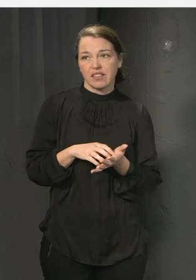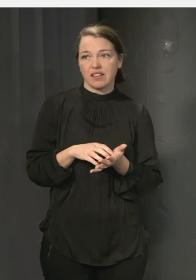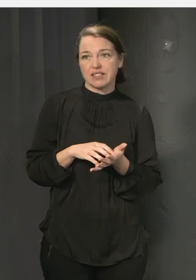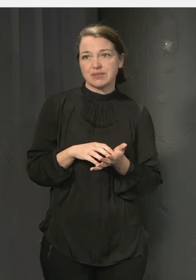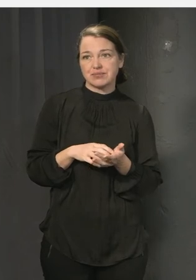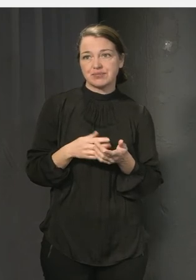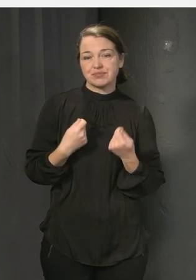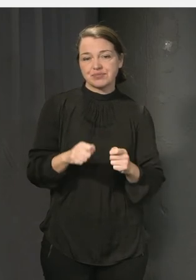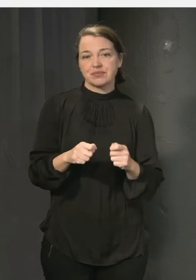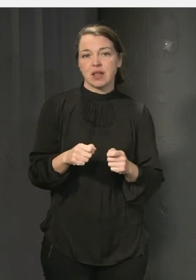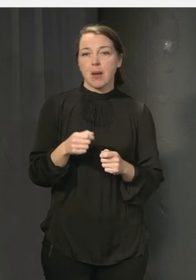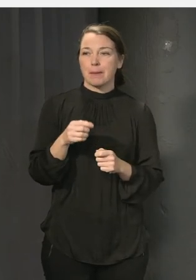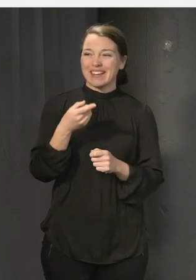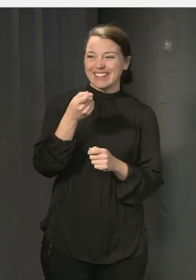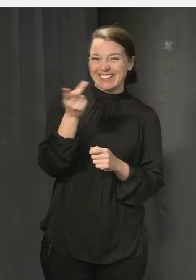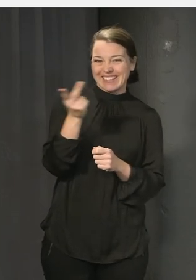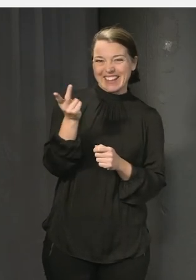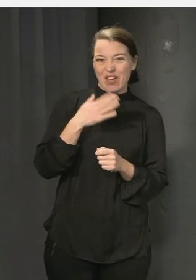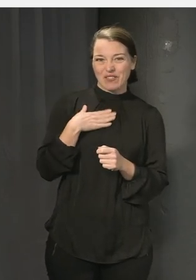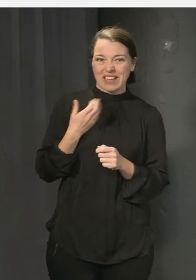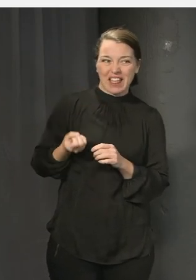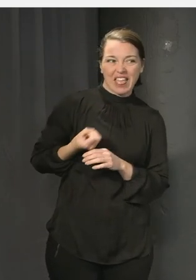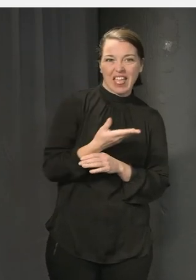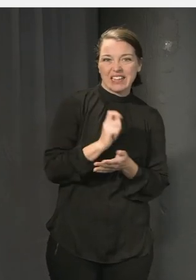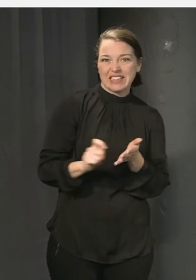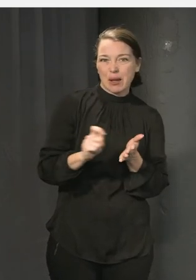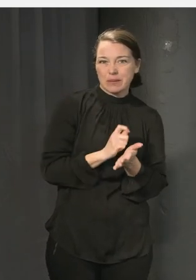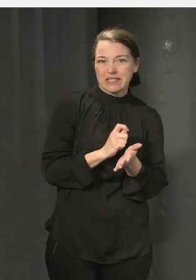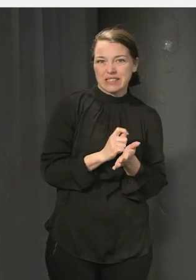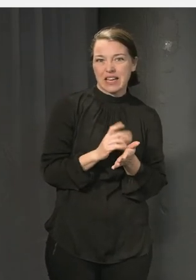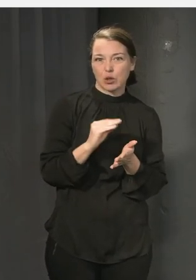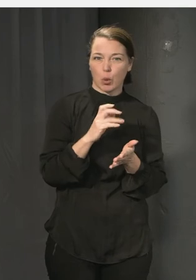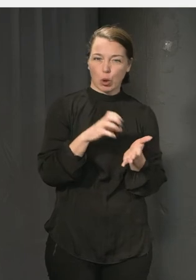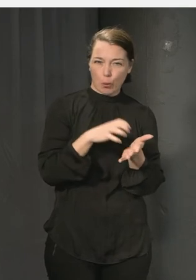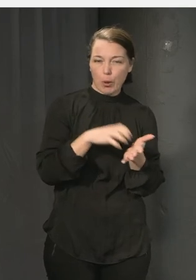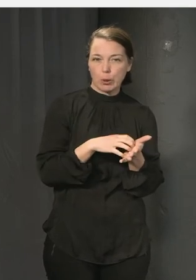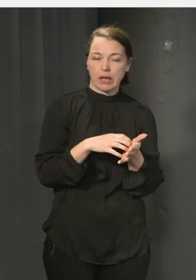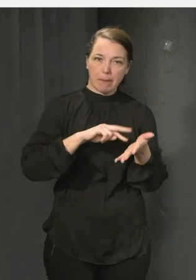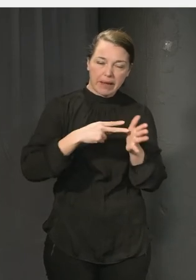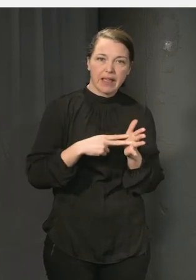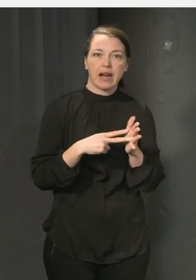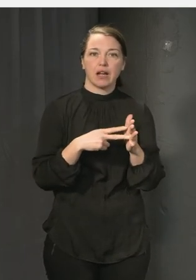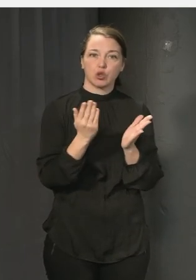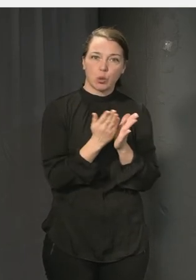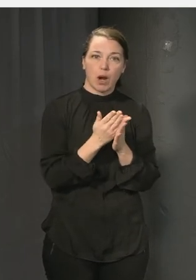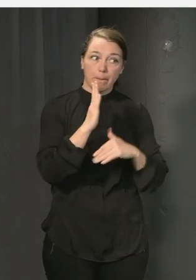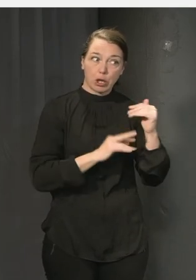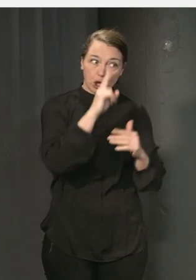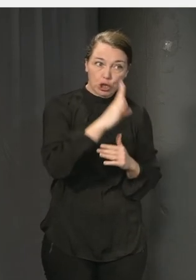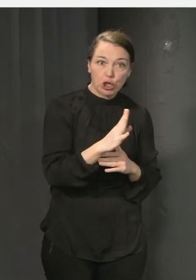skulle ge liksom kommunerna så här när de sitter nu och ska planera skolor både bygga om bygga nya